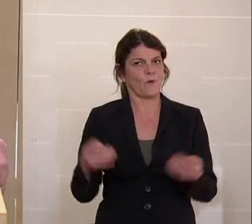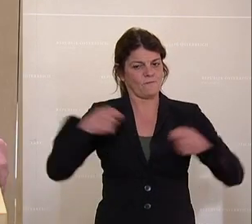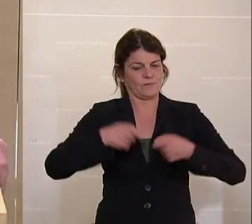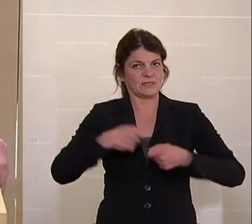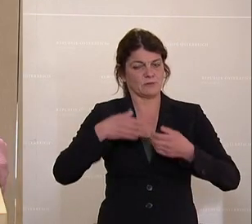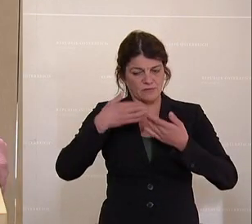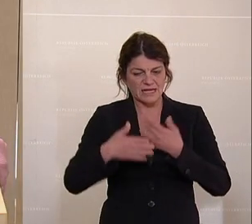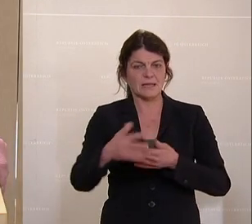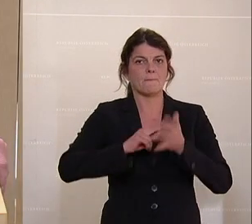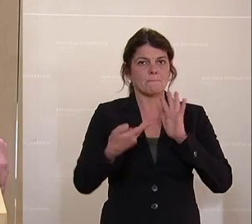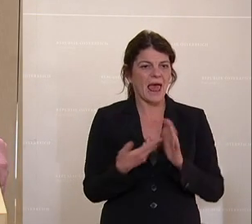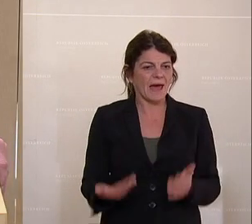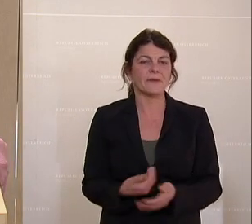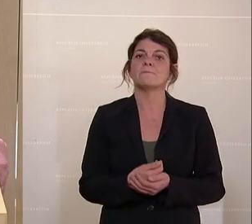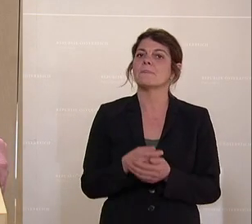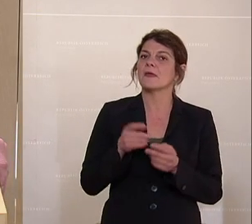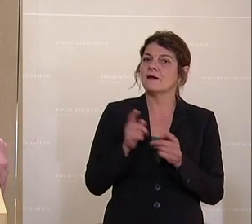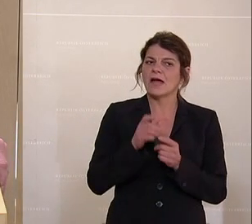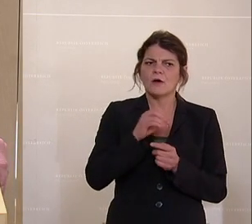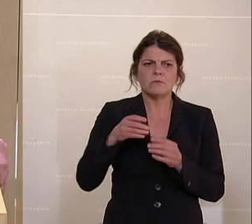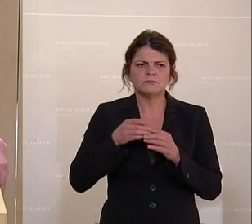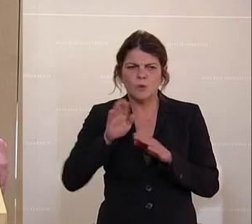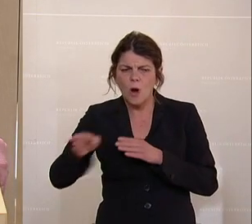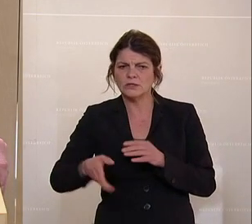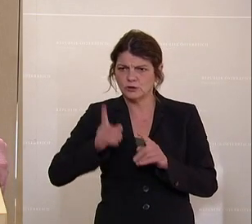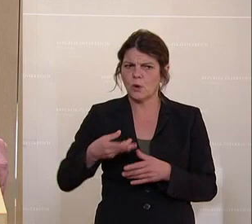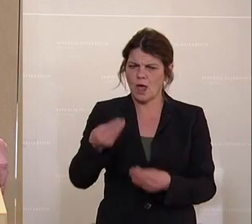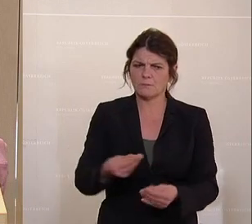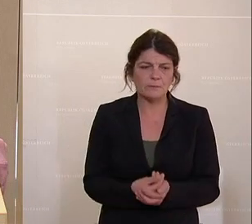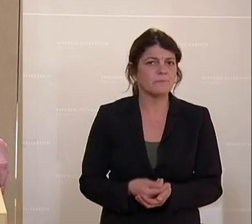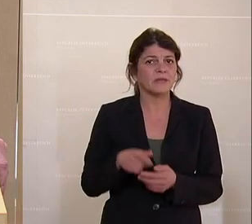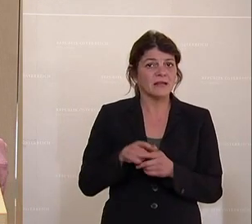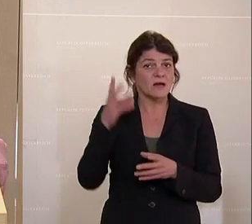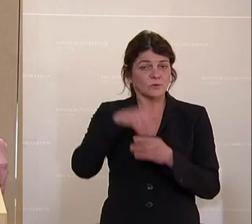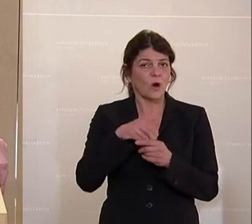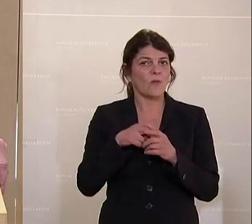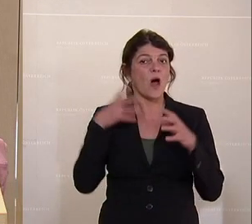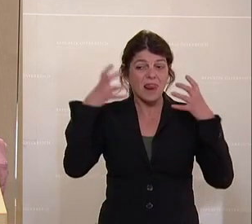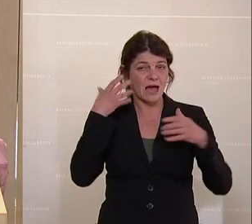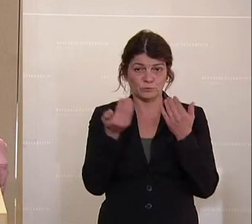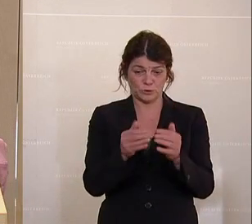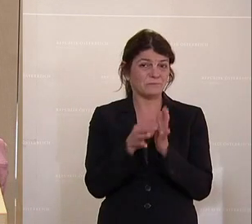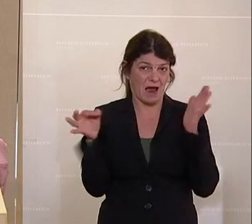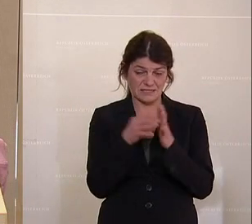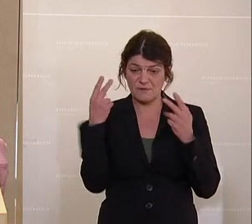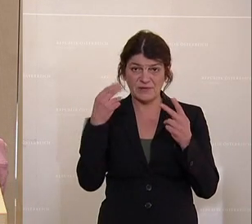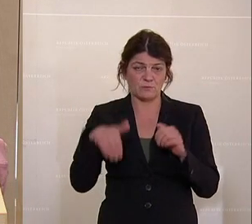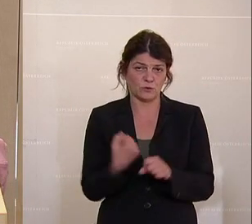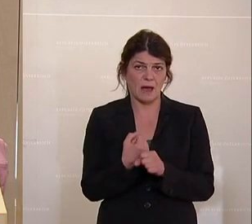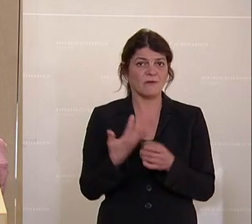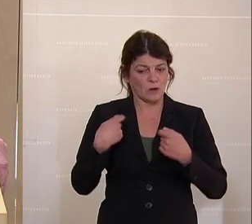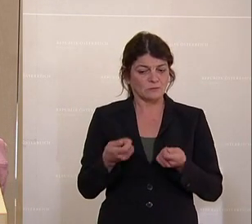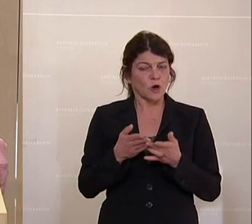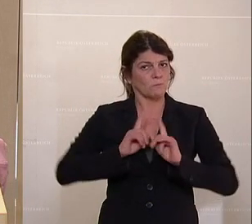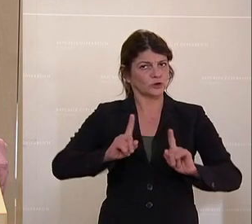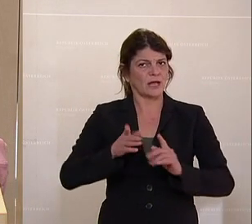weitgehenden Planung im Korridor wird, also Nord, abzugeben. Ergänzend sind sofortige, umfassende Lärmschutzmaßnahmen auf Bestandsstrecken